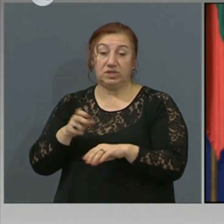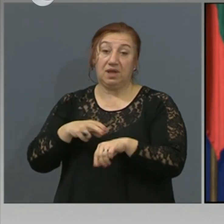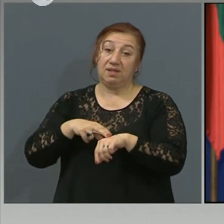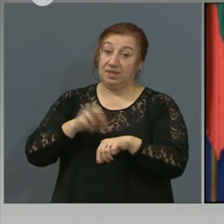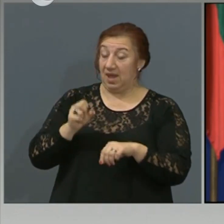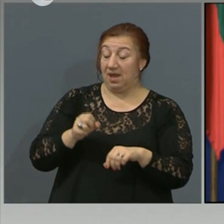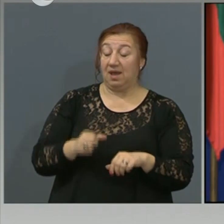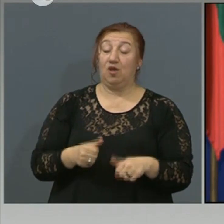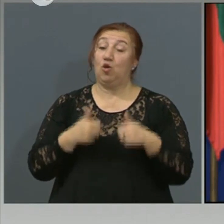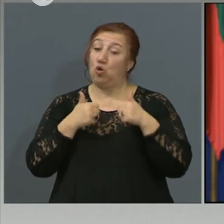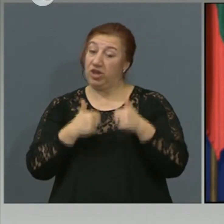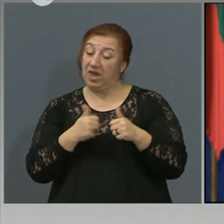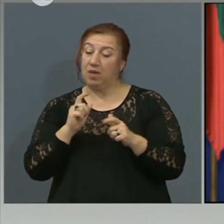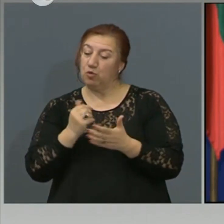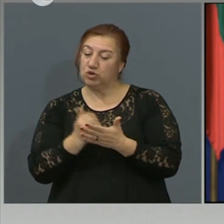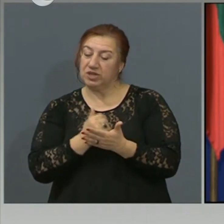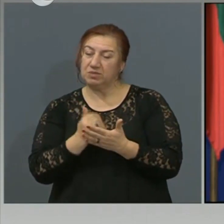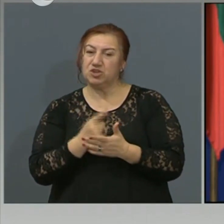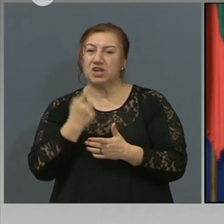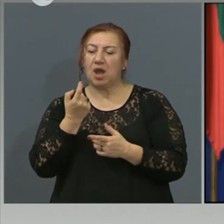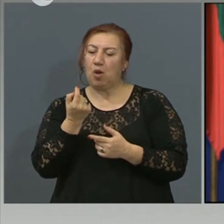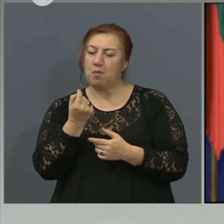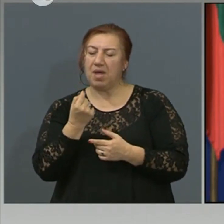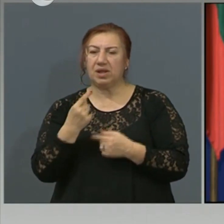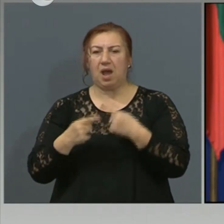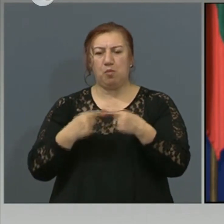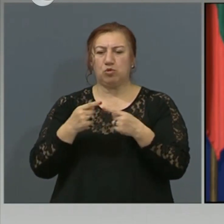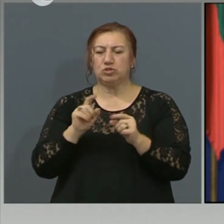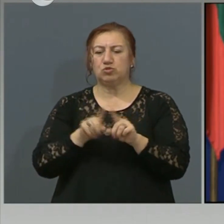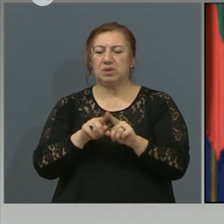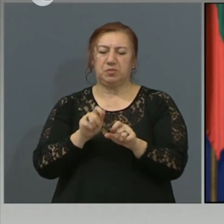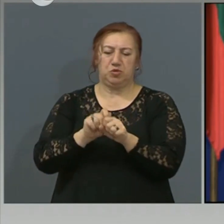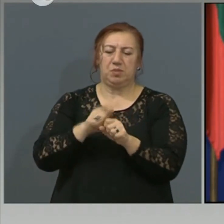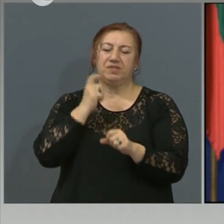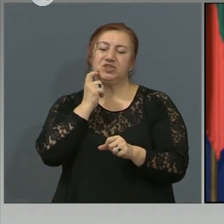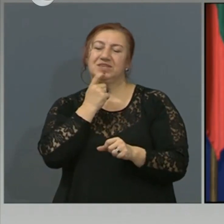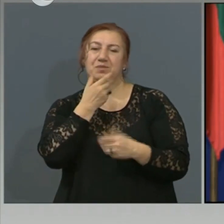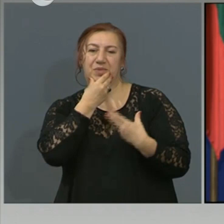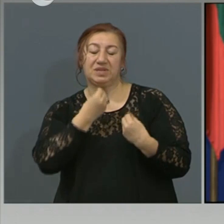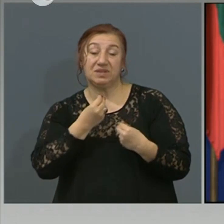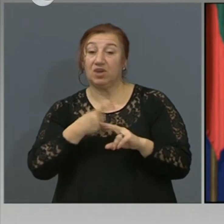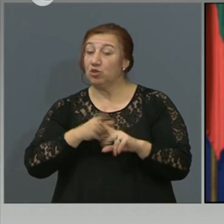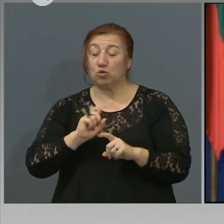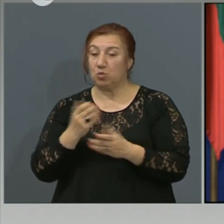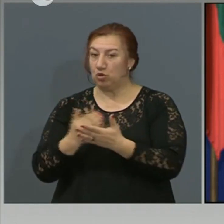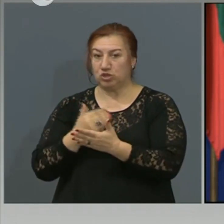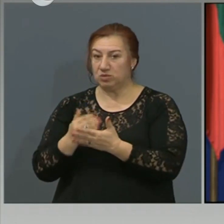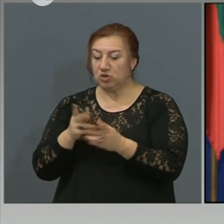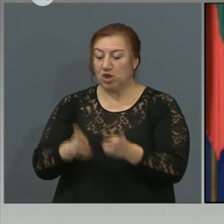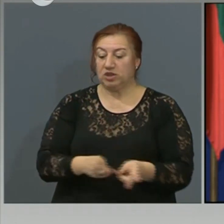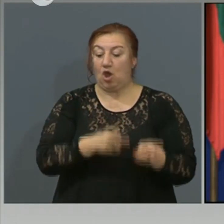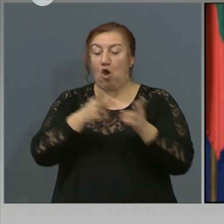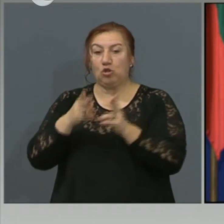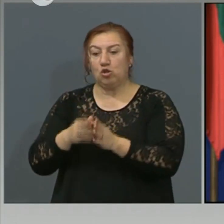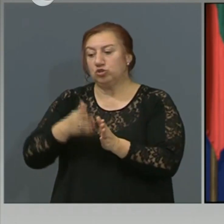окей, може да си спестиш някоя козметична процедура около зъбите, но не можеш да спестиш някои неща, да отложиш